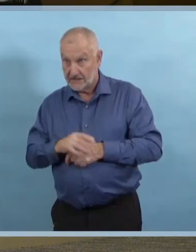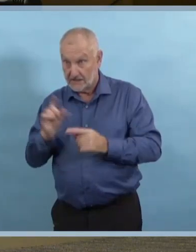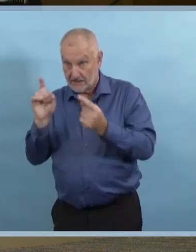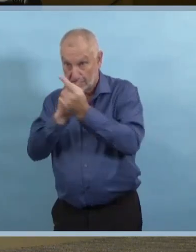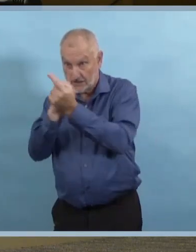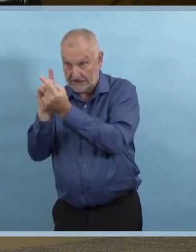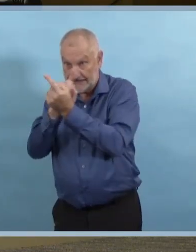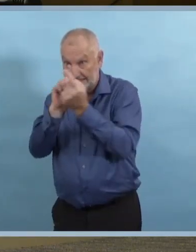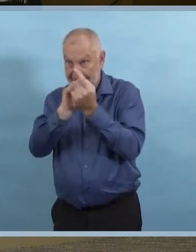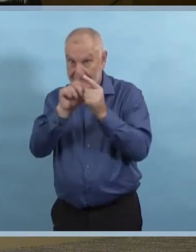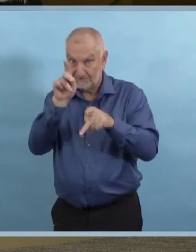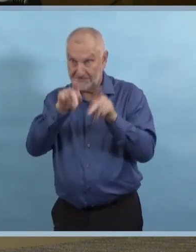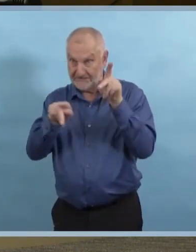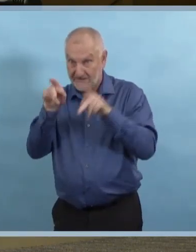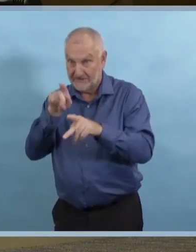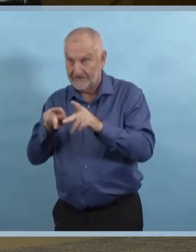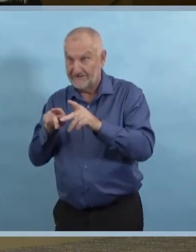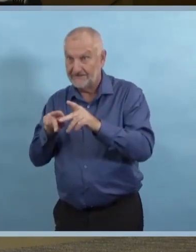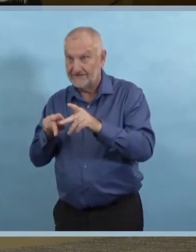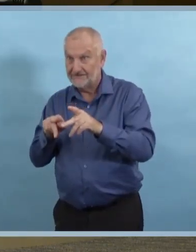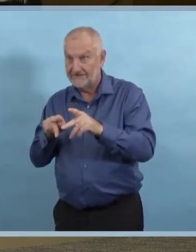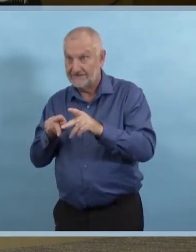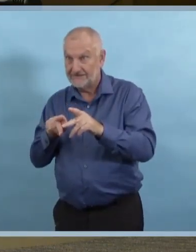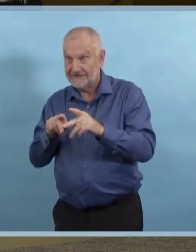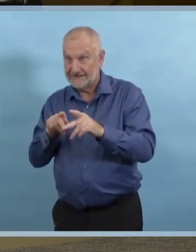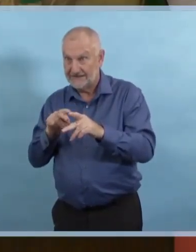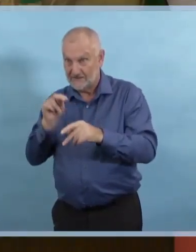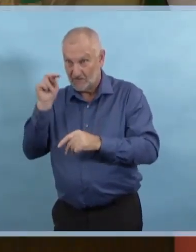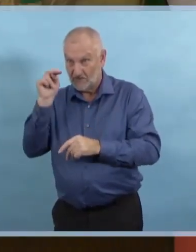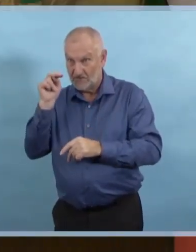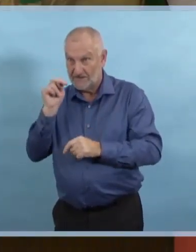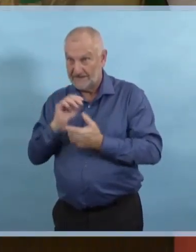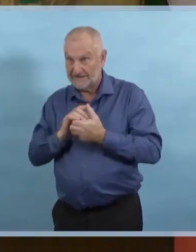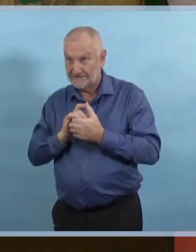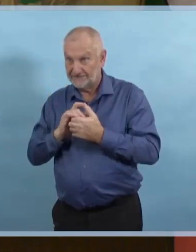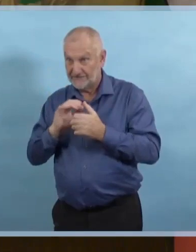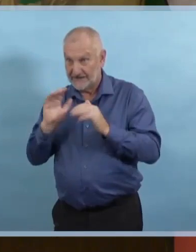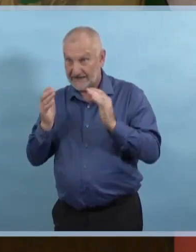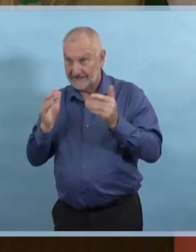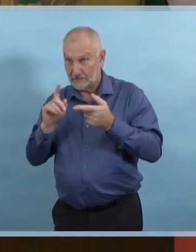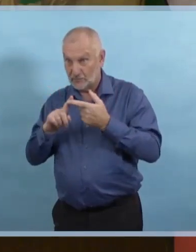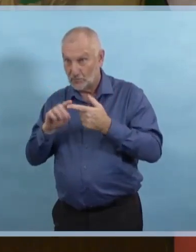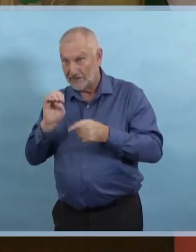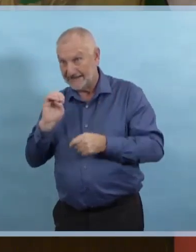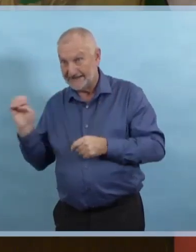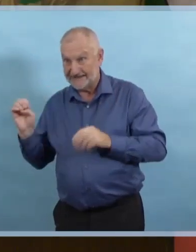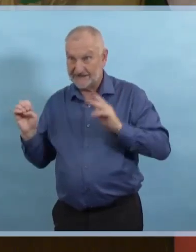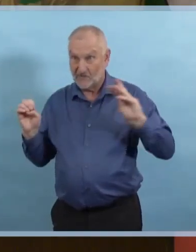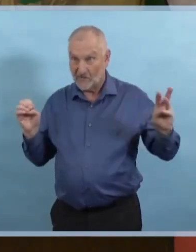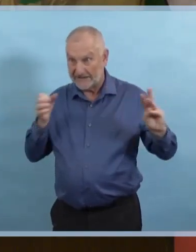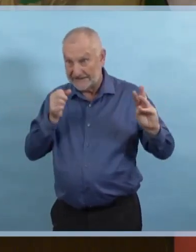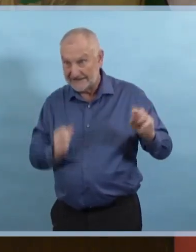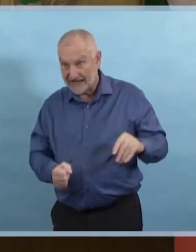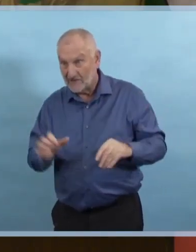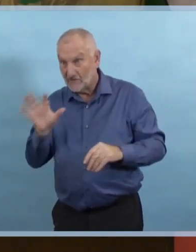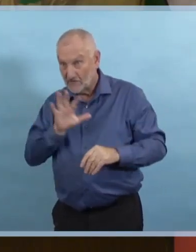régions. Nous avons certainement vu une augmentation de contacts et dans la région de Winnipeg.